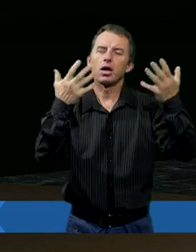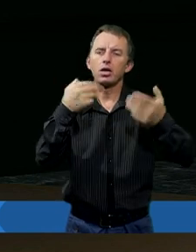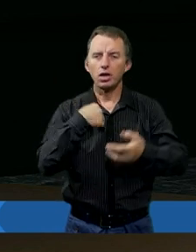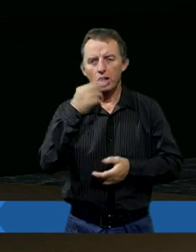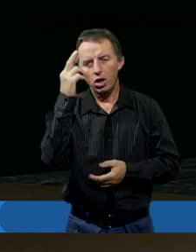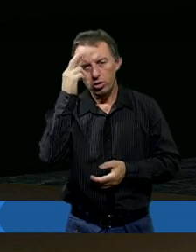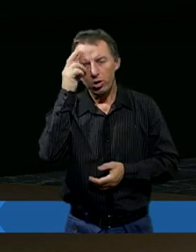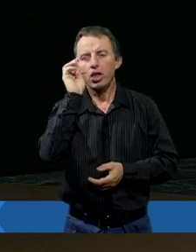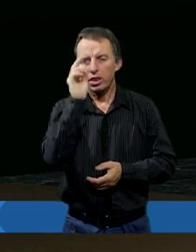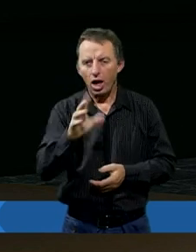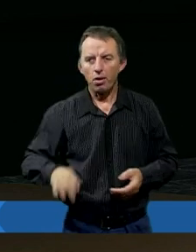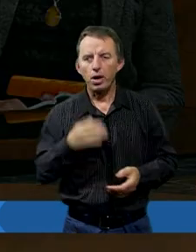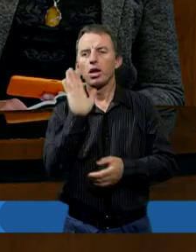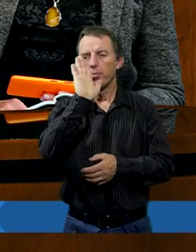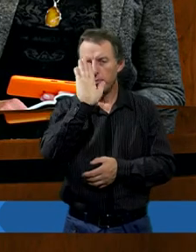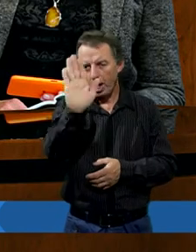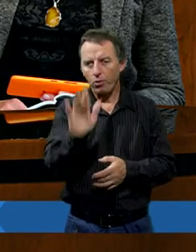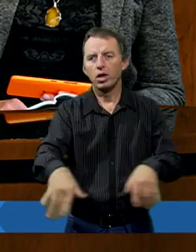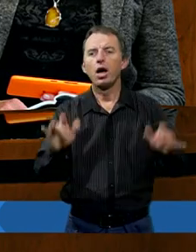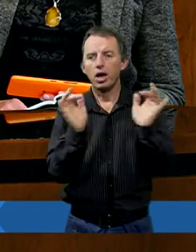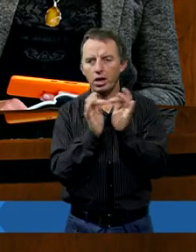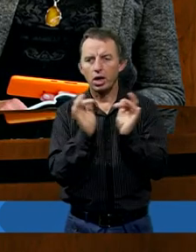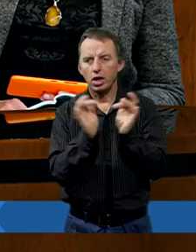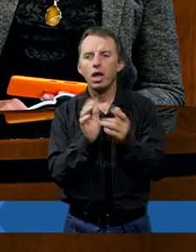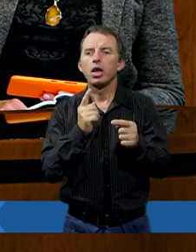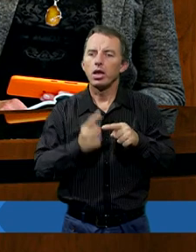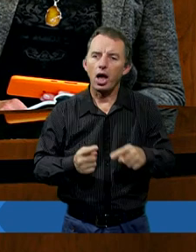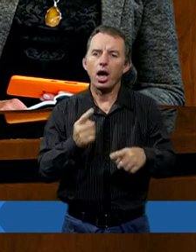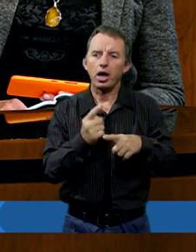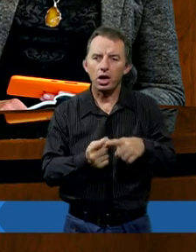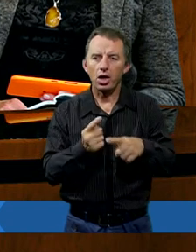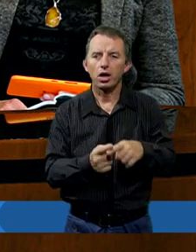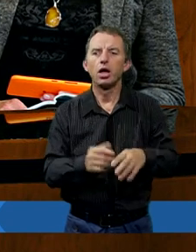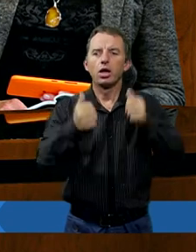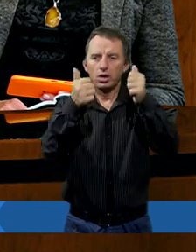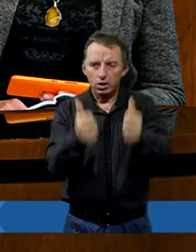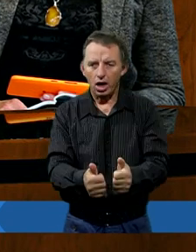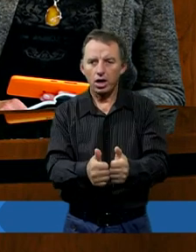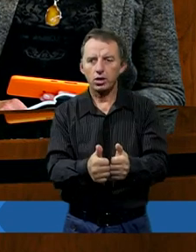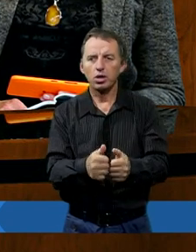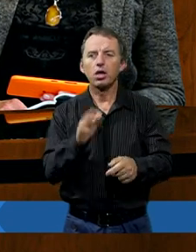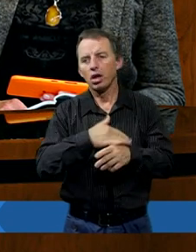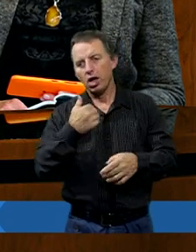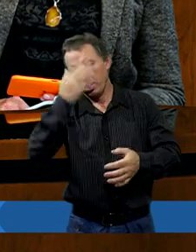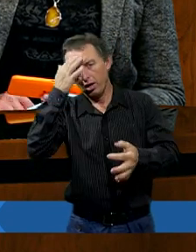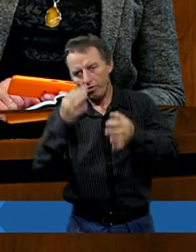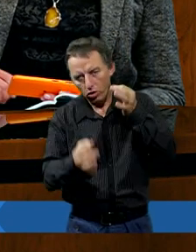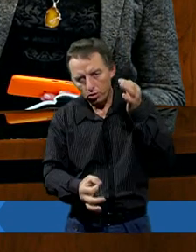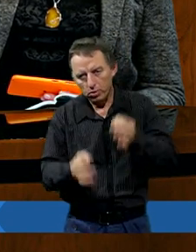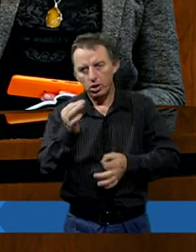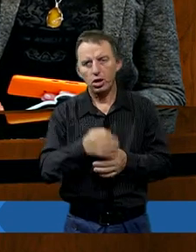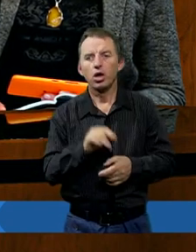wtedy powiem tak Panie miałeś rację. A na razie zostaje chwila czasem zwątpienia,